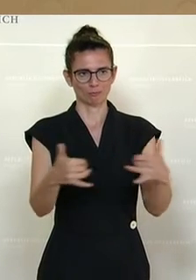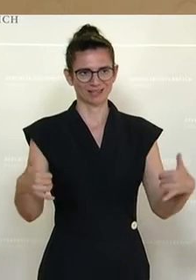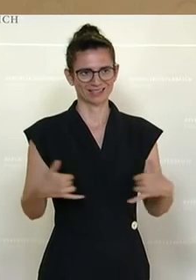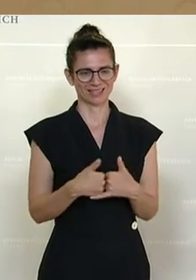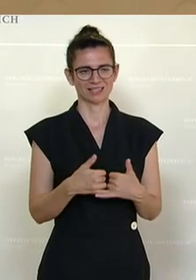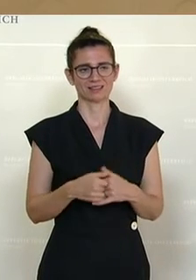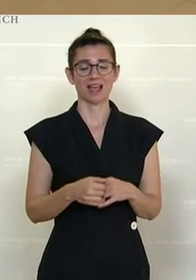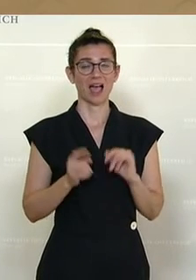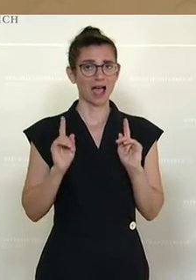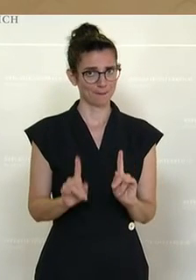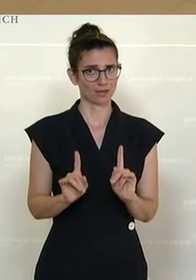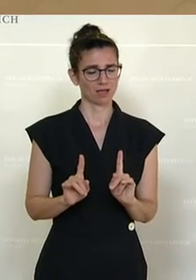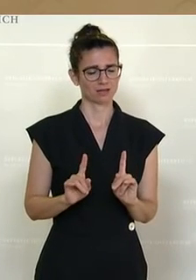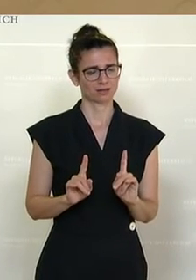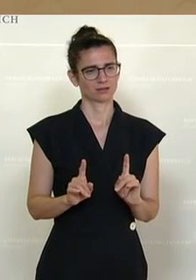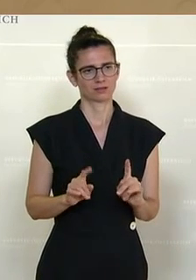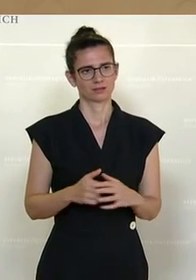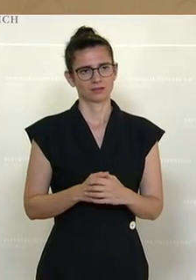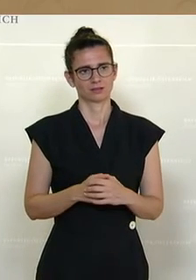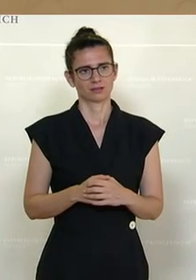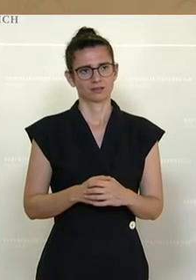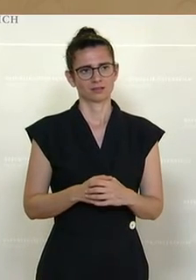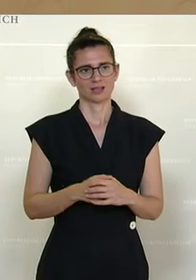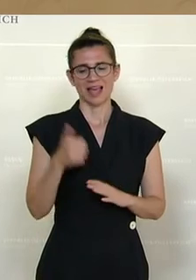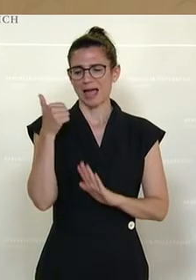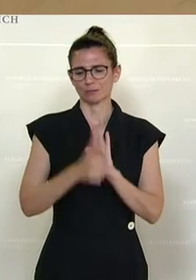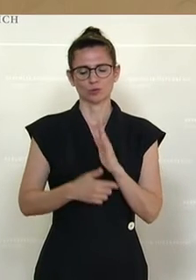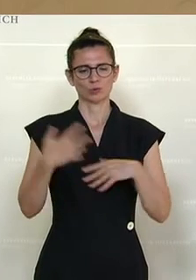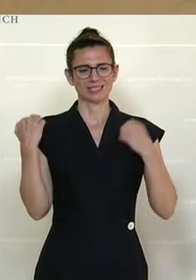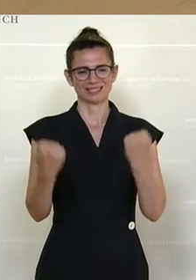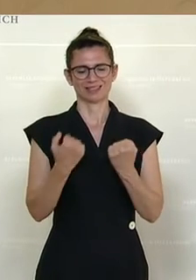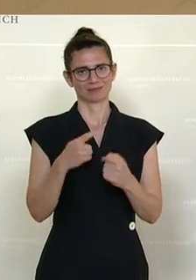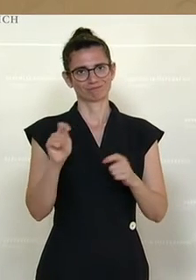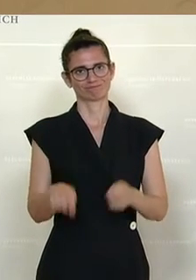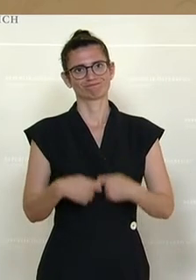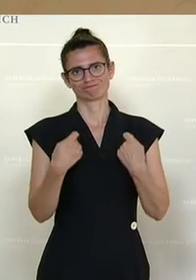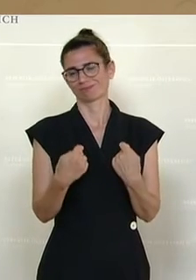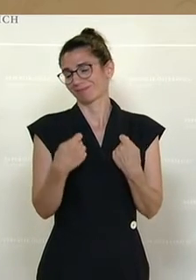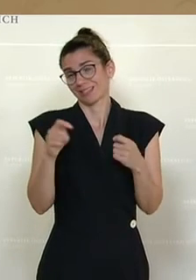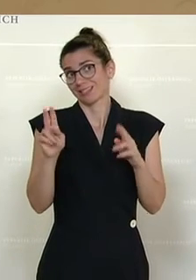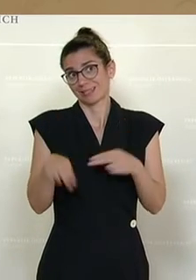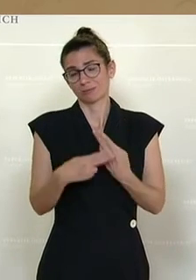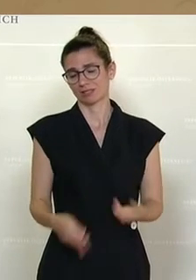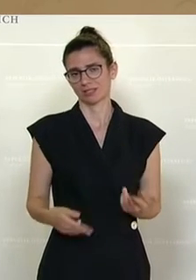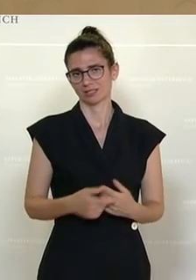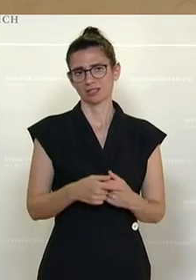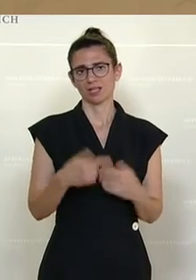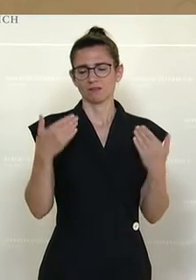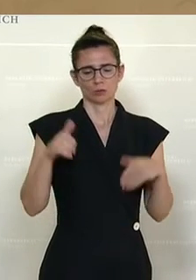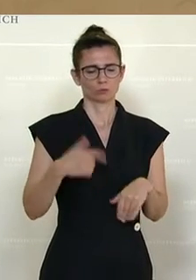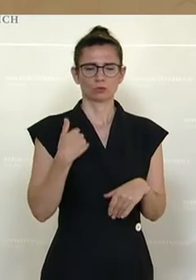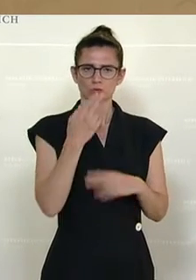eben so, dass es absolute Sicherheit nicht geben wird und wir trachten müssen und versuchen müssen, dieses Land